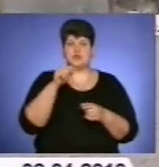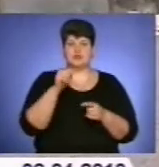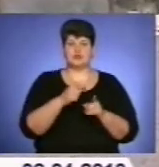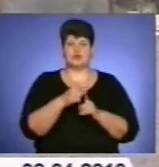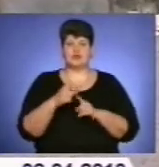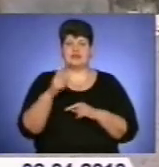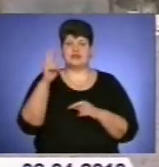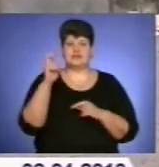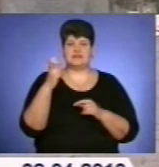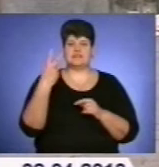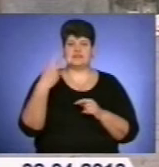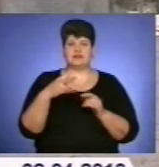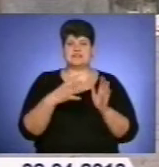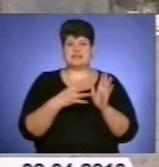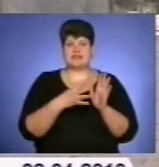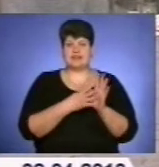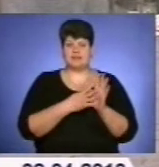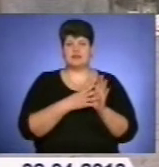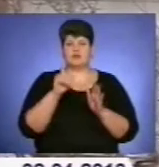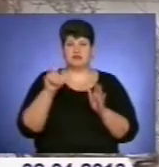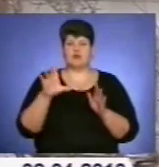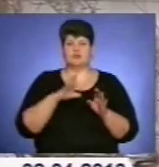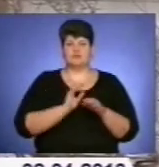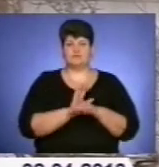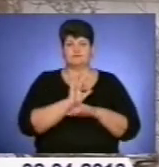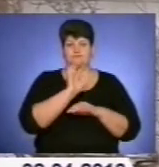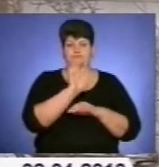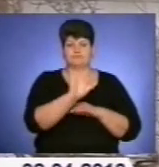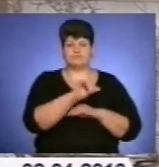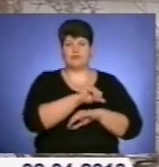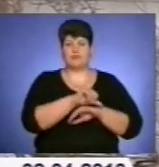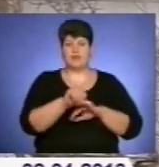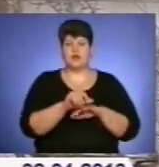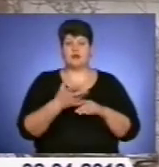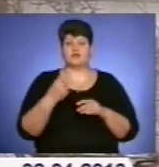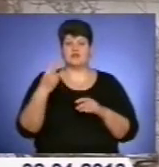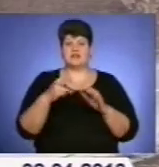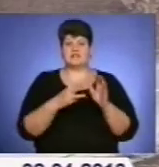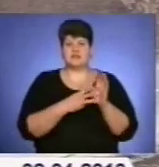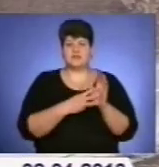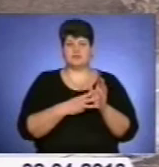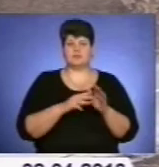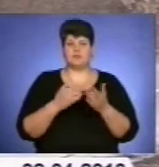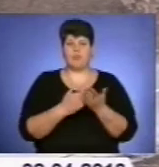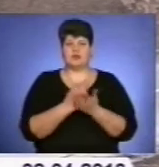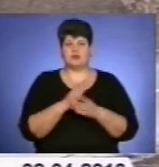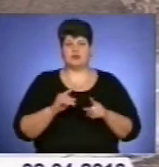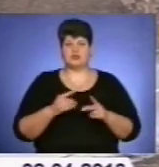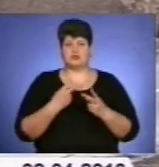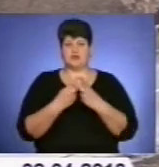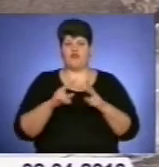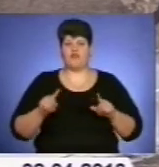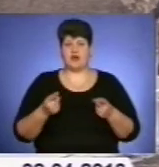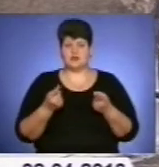229 жителів перебували на засланні, 28 як політв'язні. У селі залишилось 28 жителів.